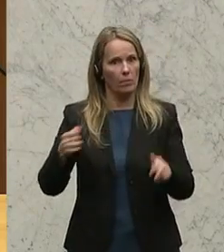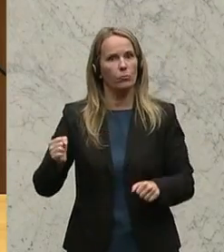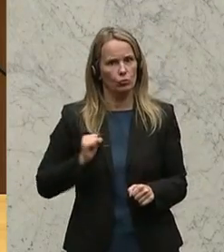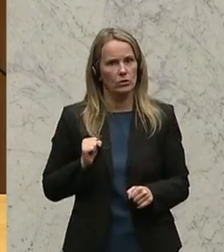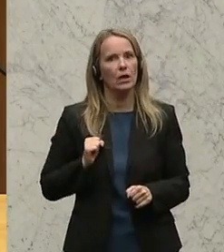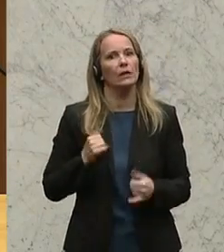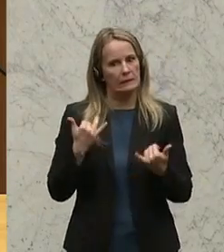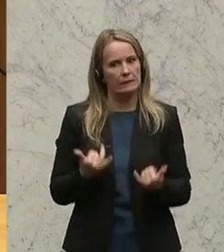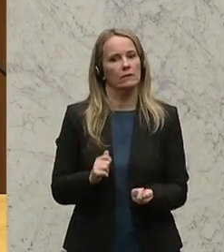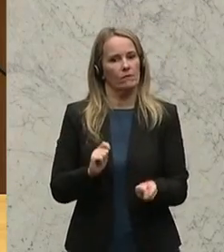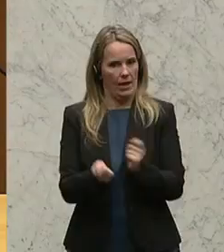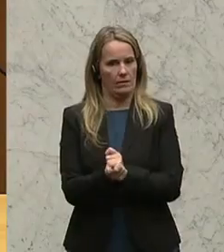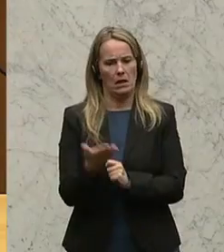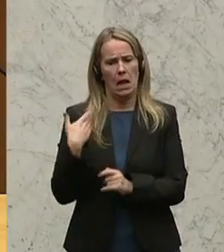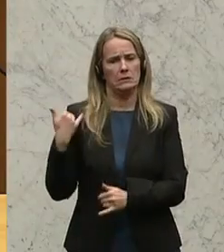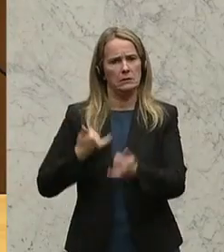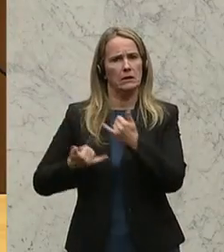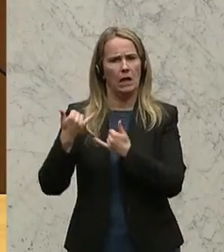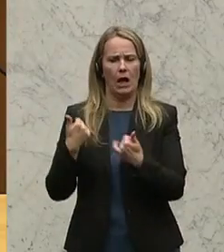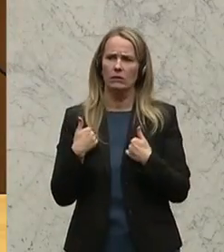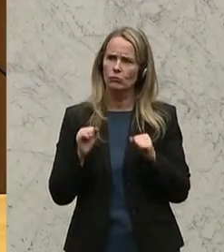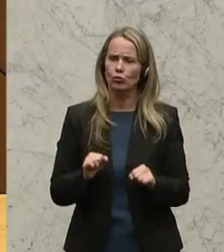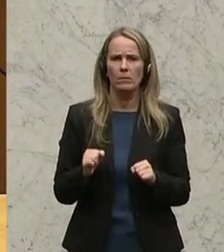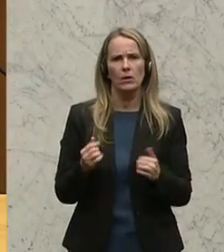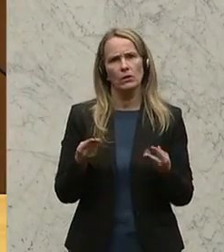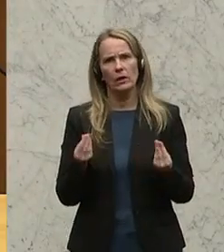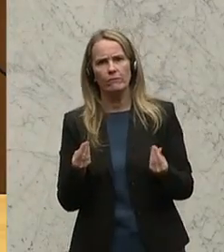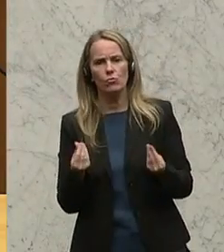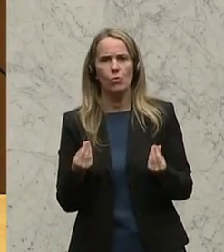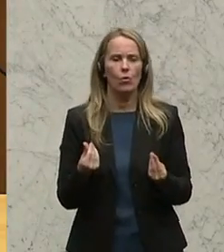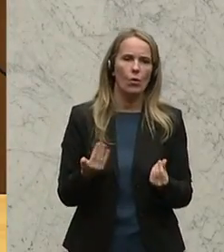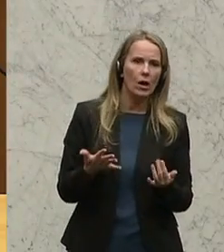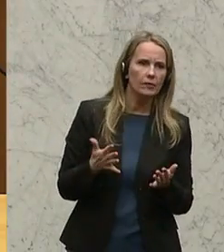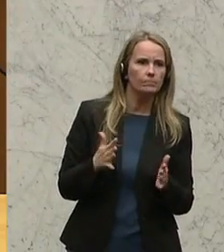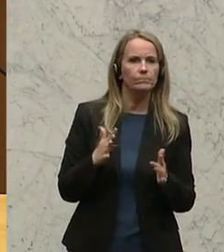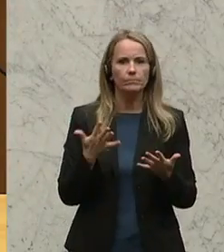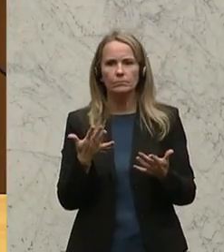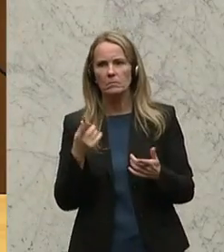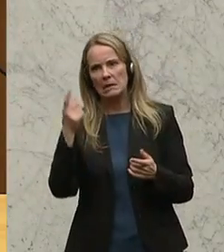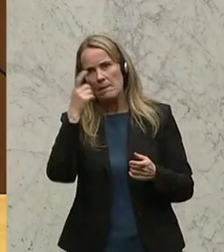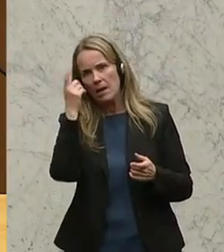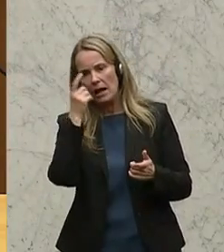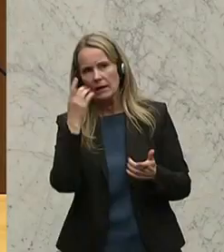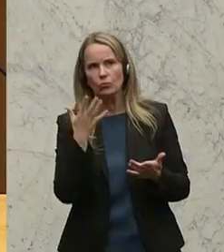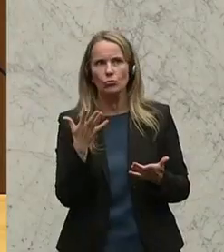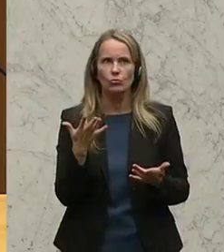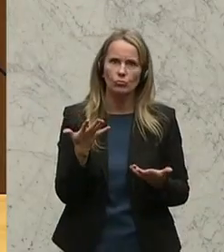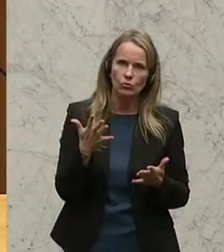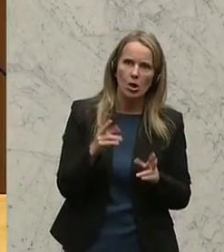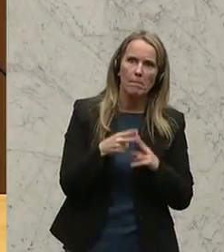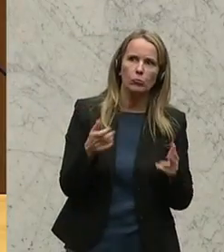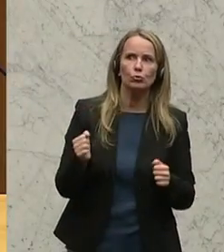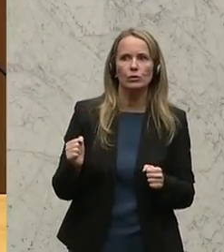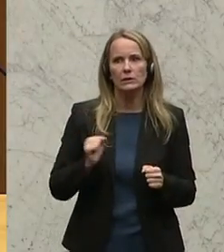verändert haben. In den letzten Jahren haben wir immer wieder das Gefühl gehabt, wir sind der Meinung, dass wir dem